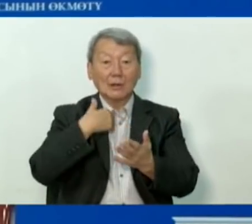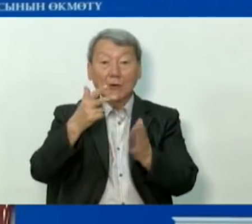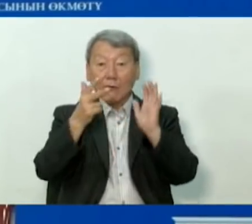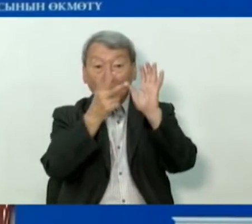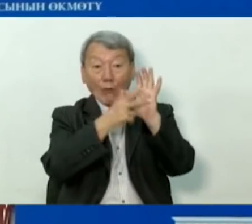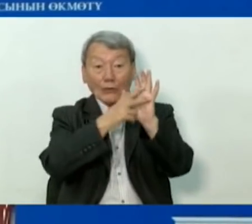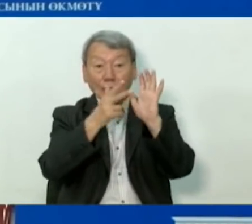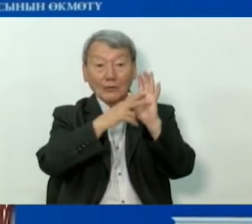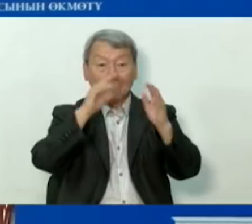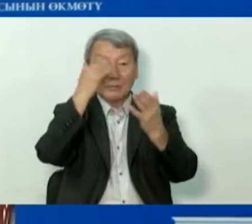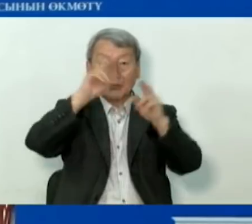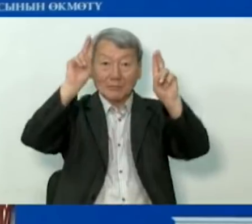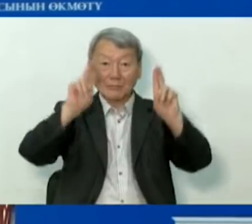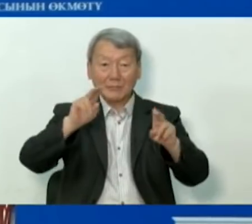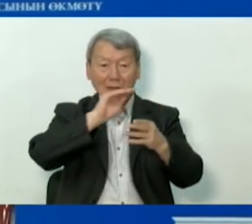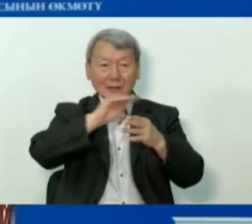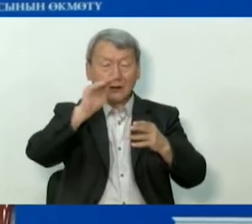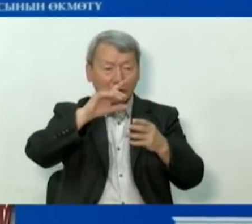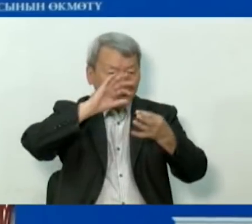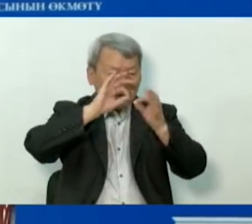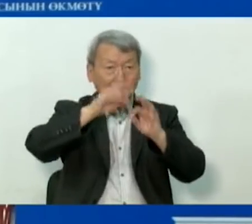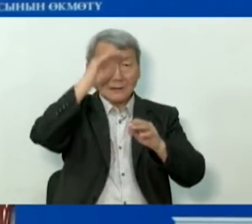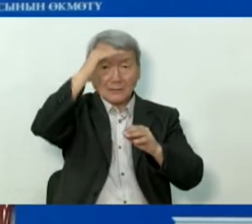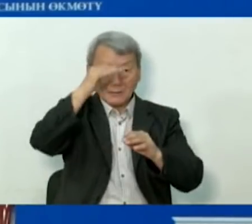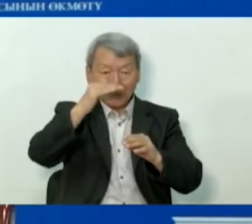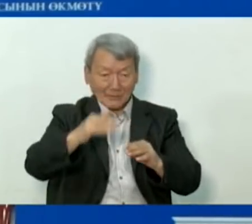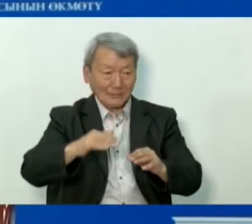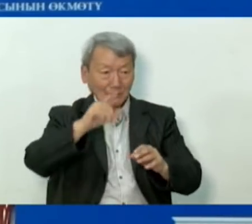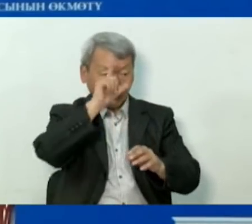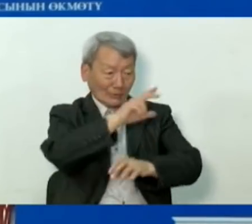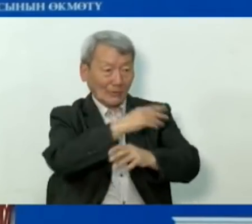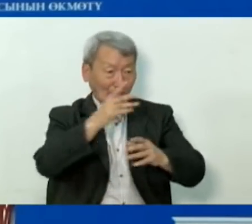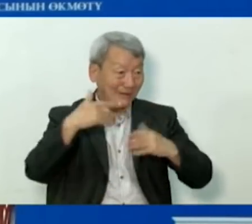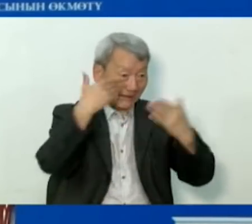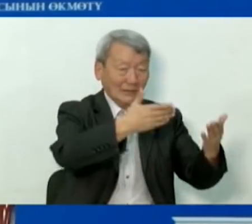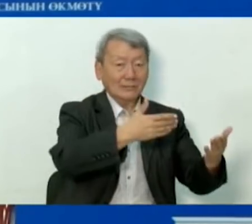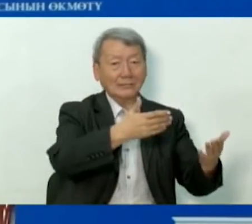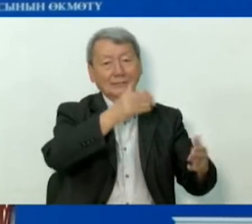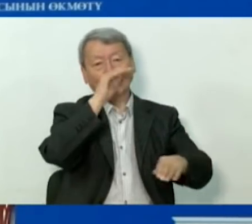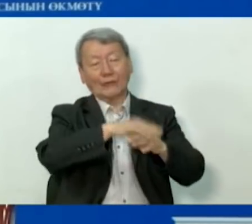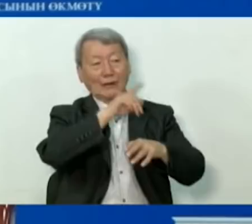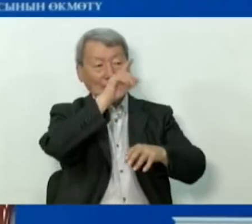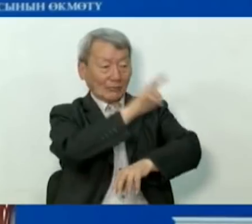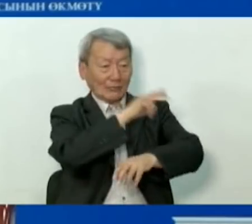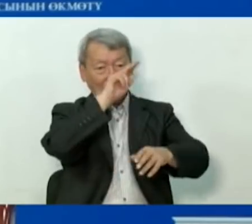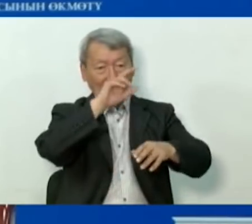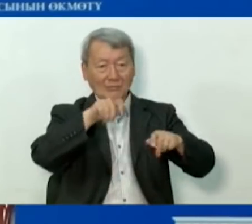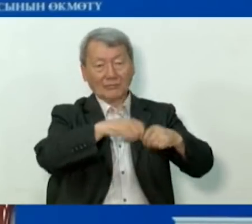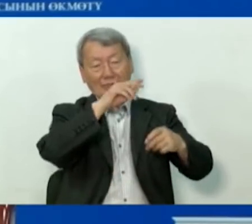восемь алгоритмов разработали, пошаговые действия расписали им. К сожалению, имеется факт нарушения,